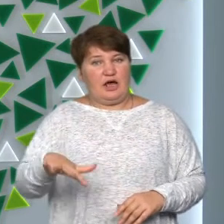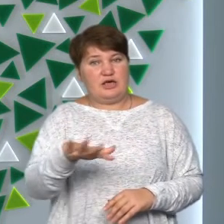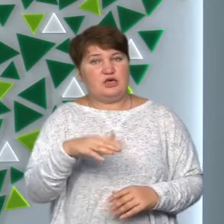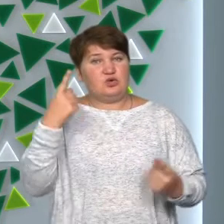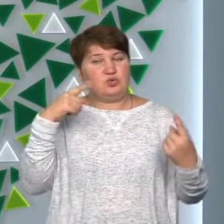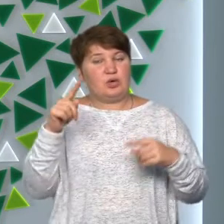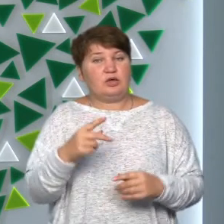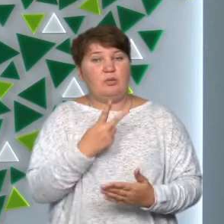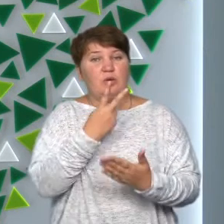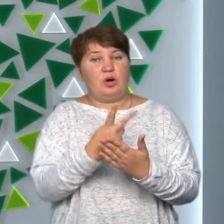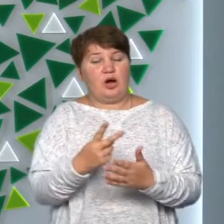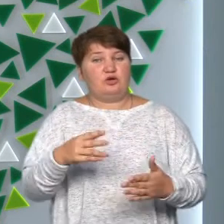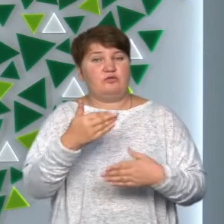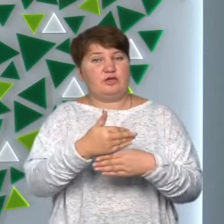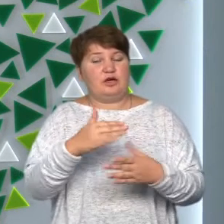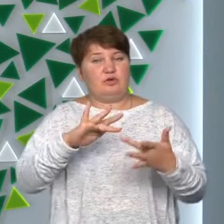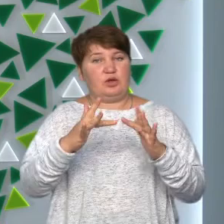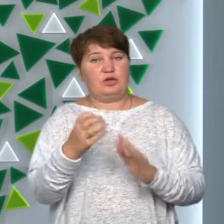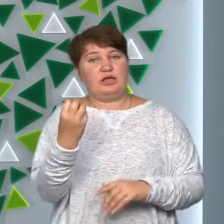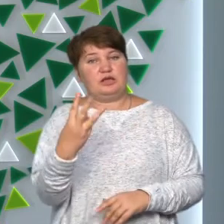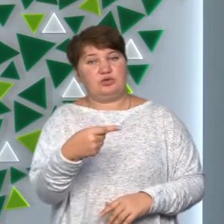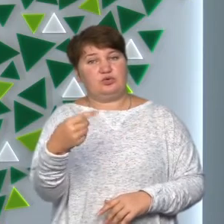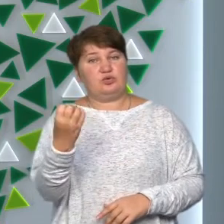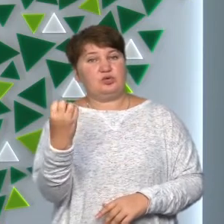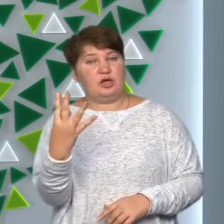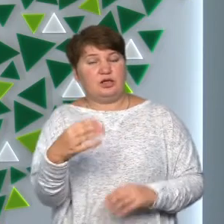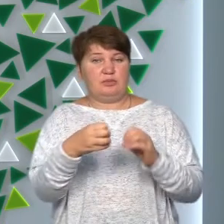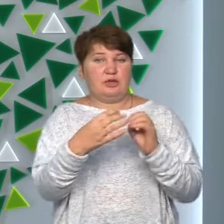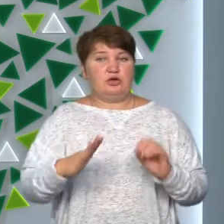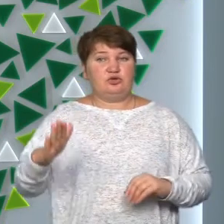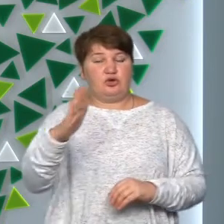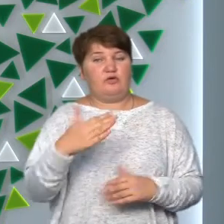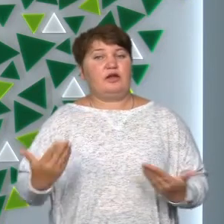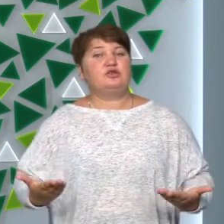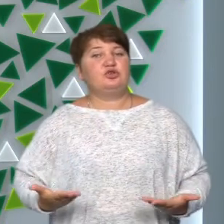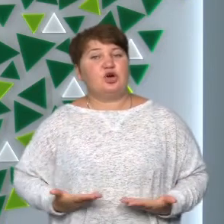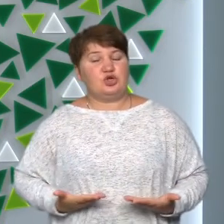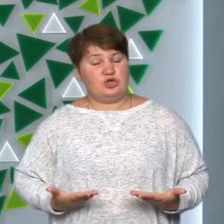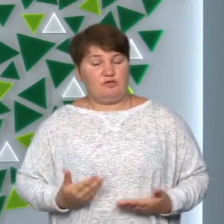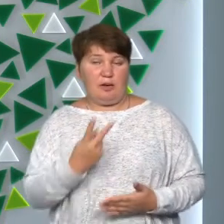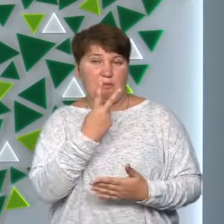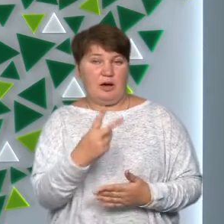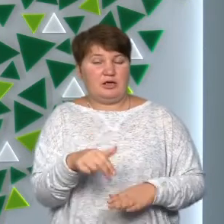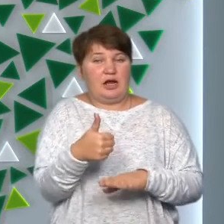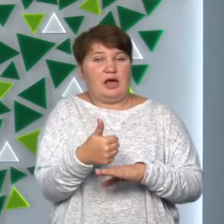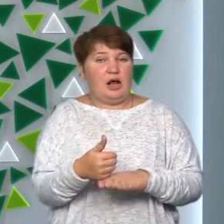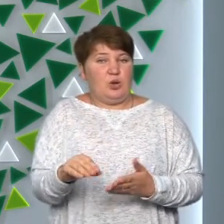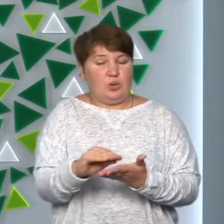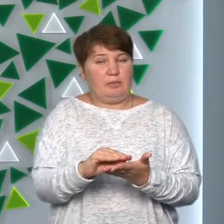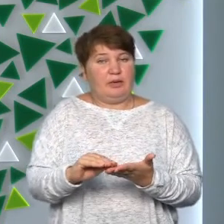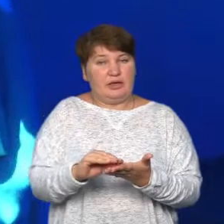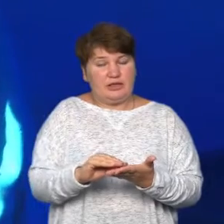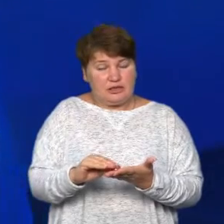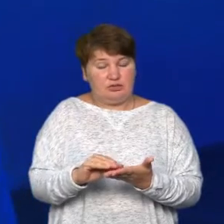Покажуть виставу онлайн 13, 14 та 15 вересня наживо. Бачила генеральну репетицію Оксана